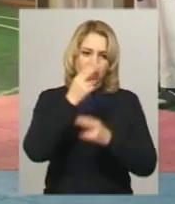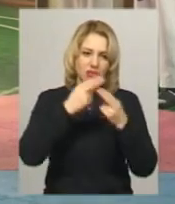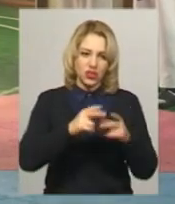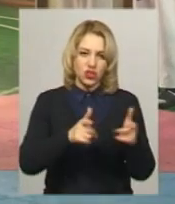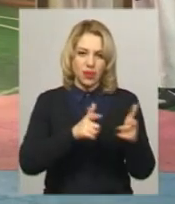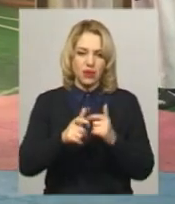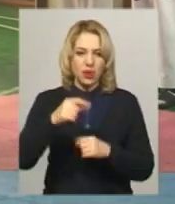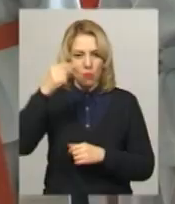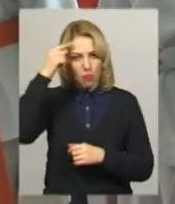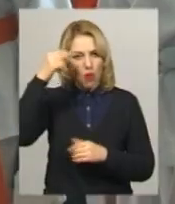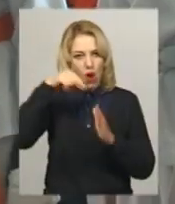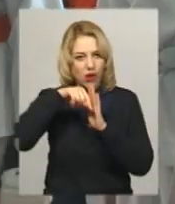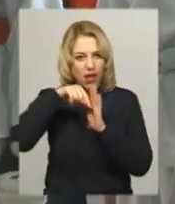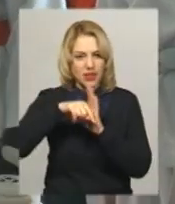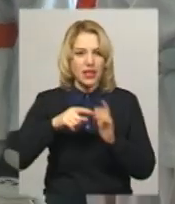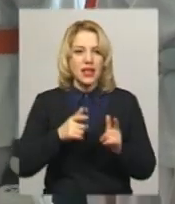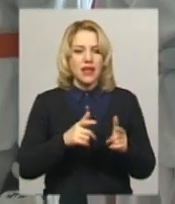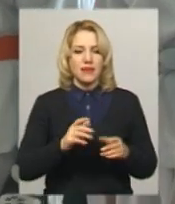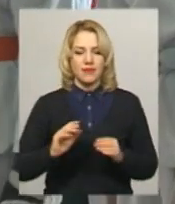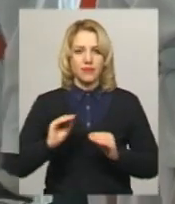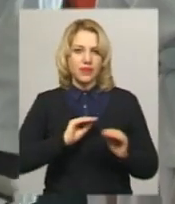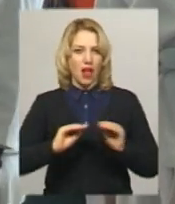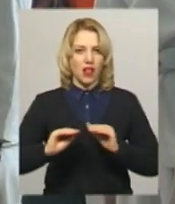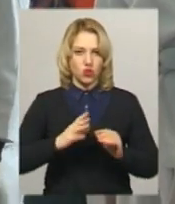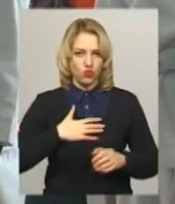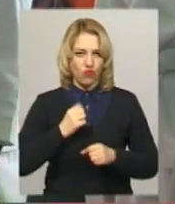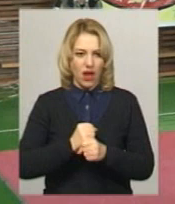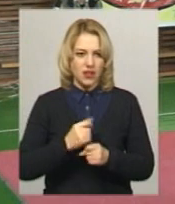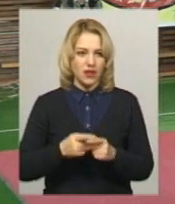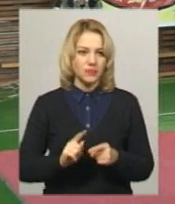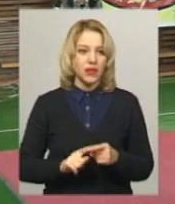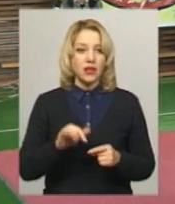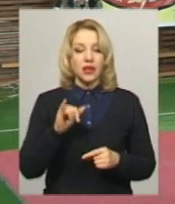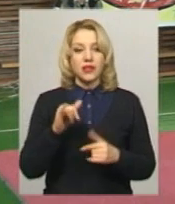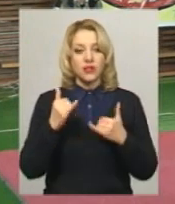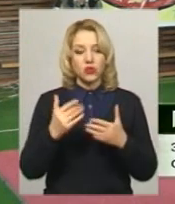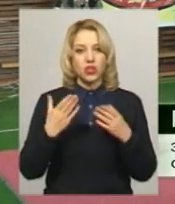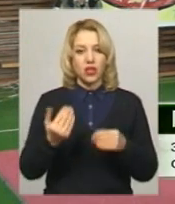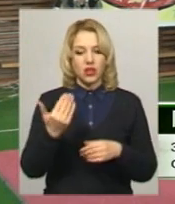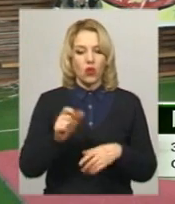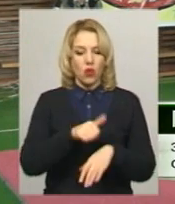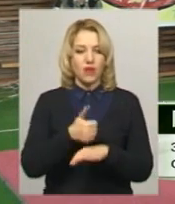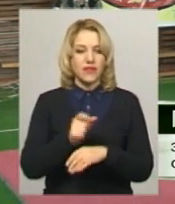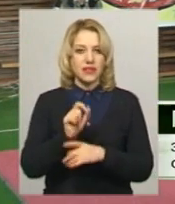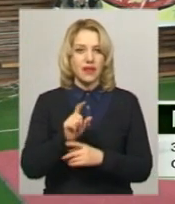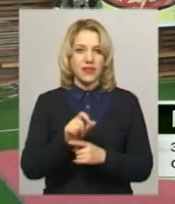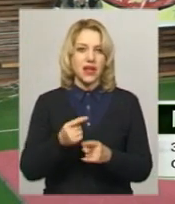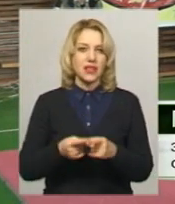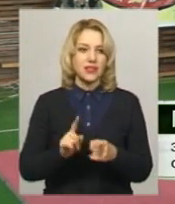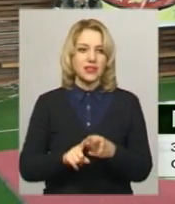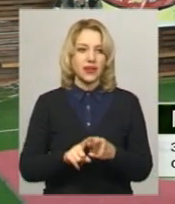так і його моральне налаштування. За його словами, дітей треба активніше залучати до занять спортом. На сьогоднішній день їхнє головне завдання – це, звичайно,